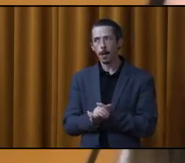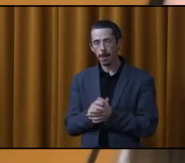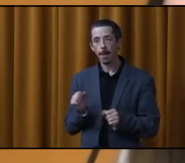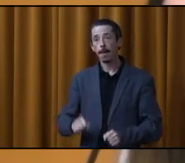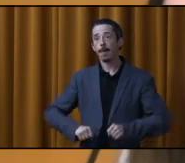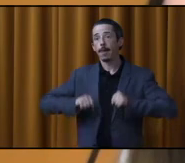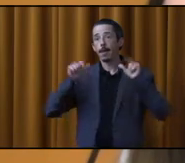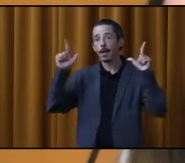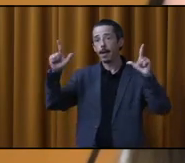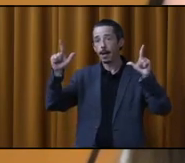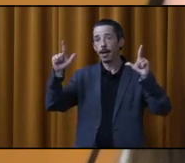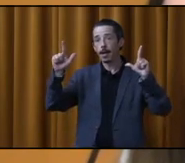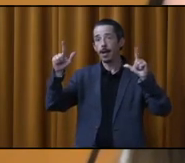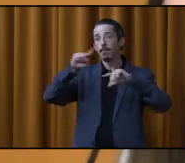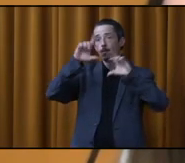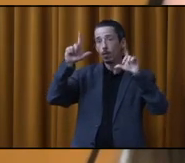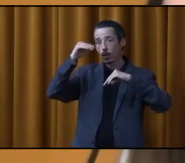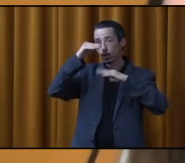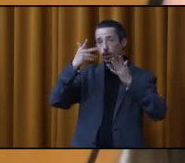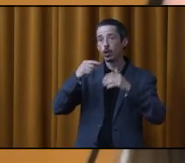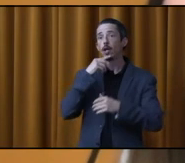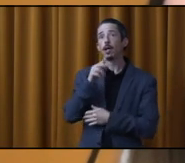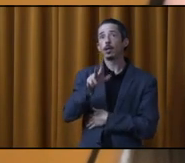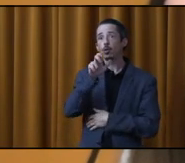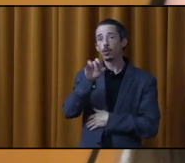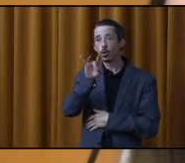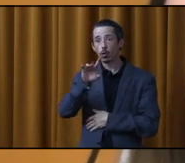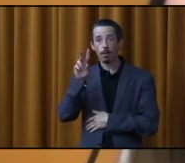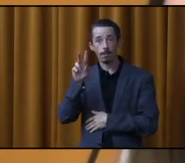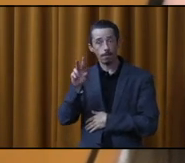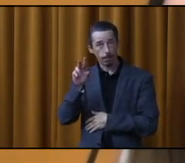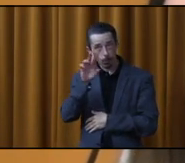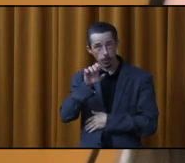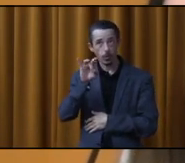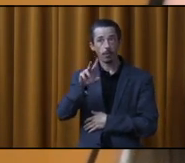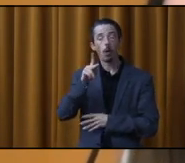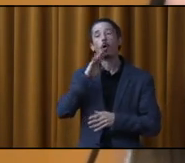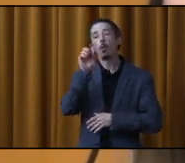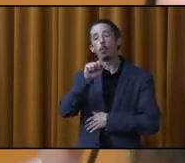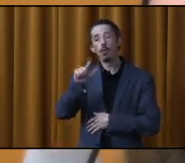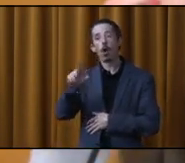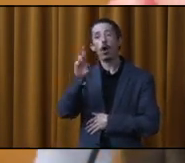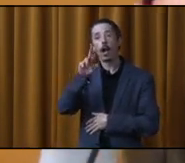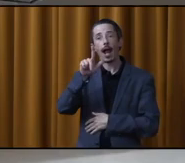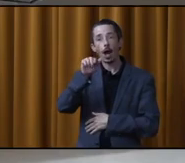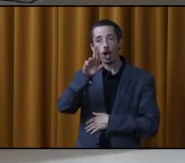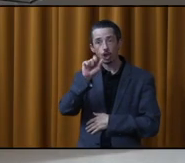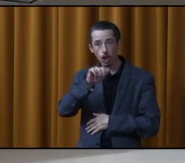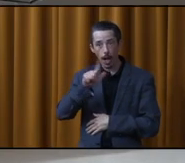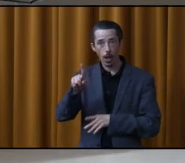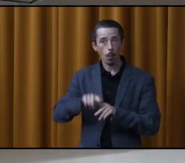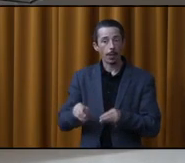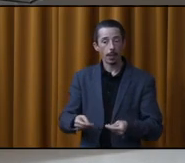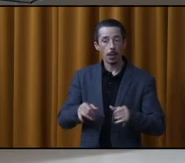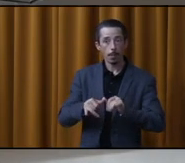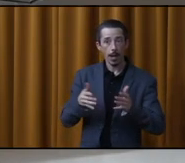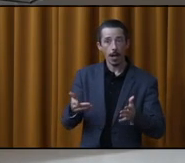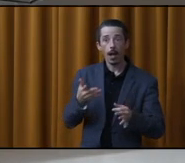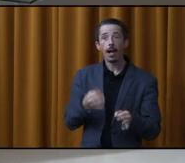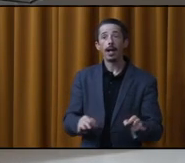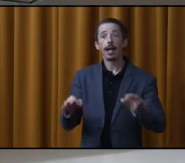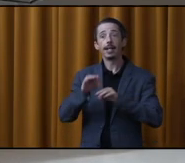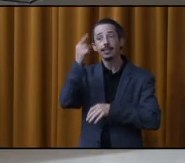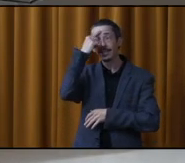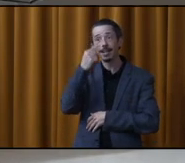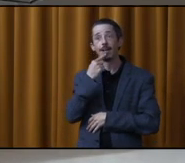enseigne murale sur l'immeuble situé au 380 boulevard de La Rochelle tel que déposé. Et je vous rassure, l'église de la foi